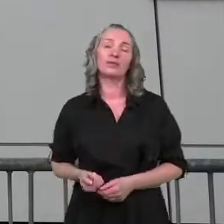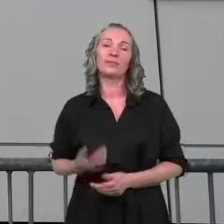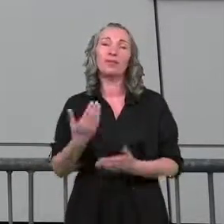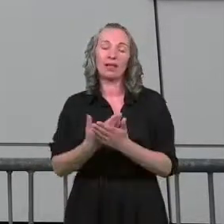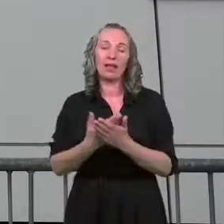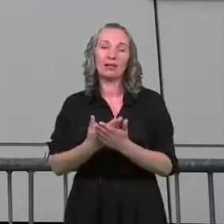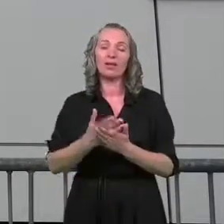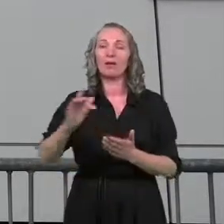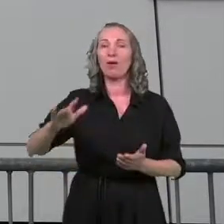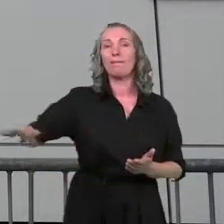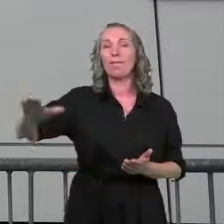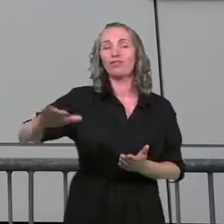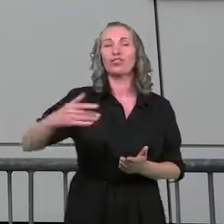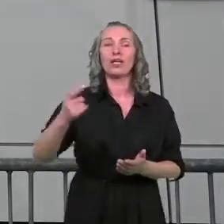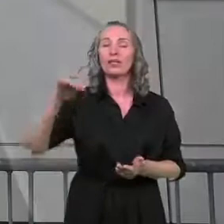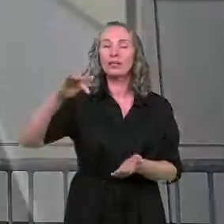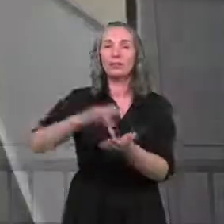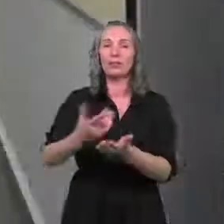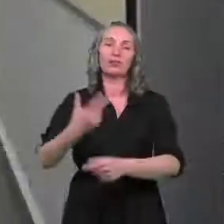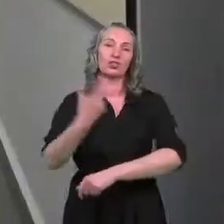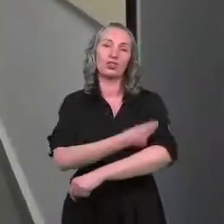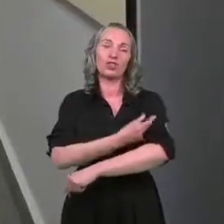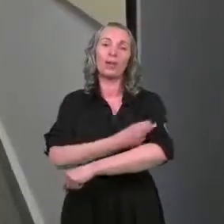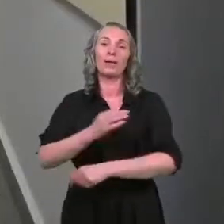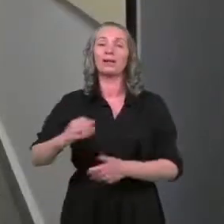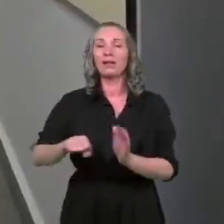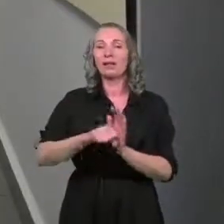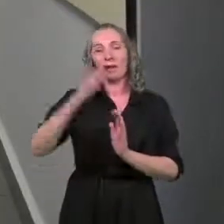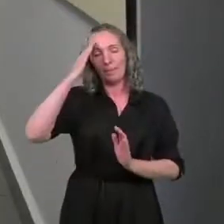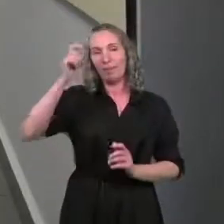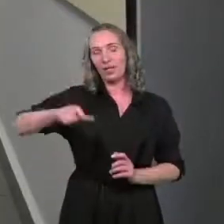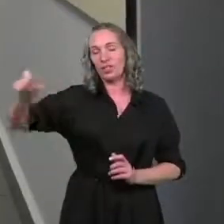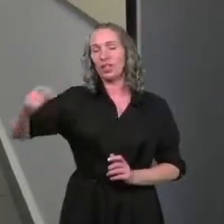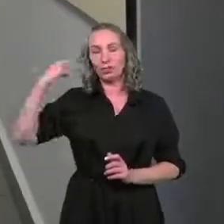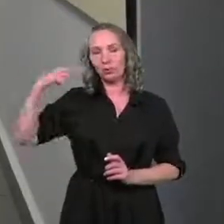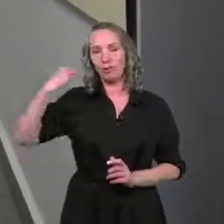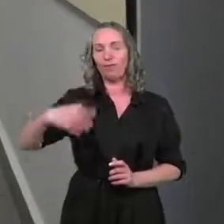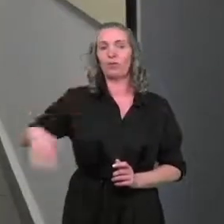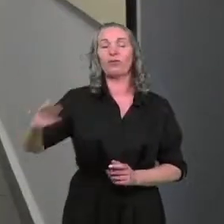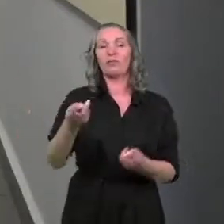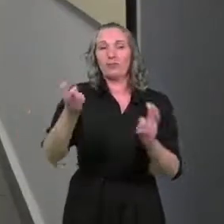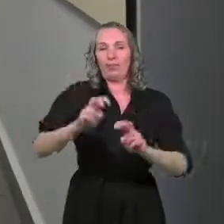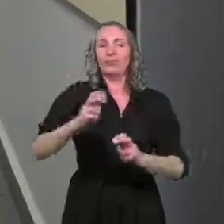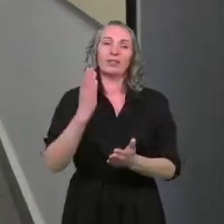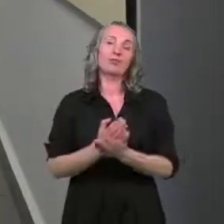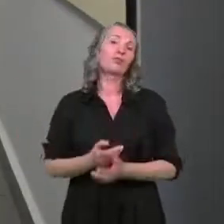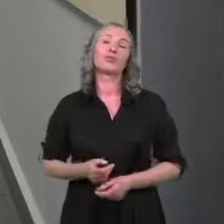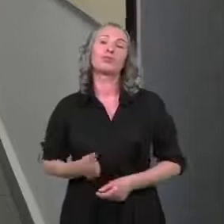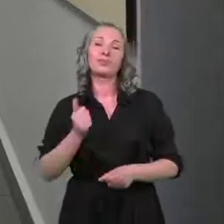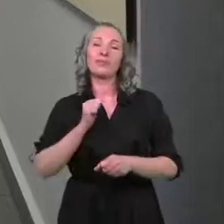powszechny punkt szczepień dla mieszkańców naszego miasta powstał we Włocławku. Powstał on